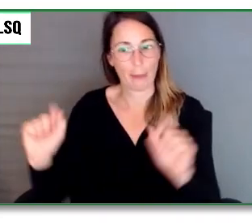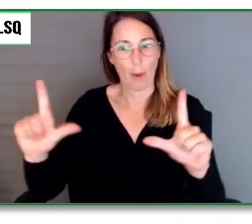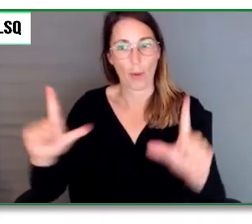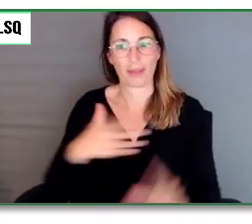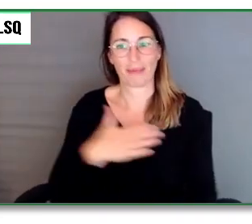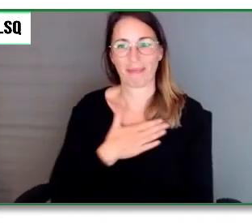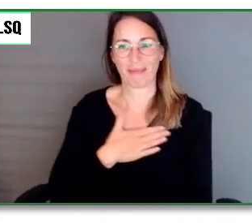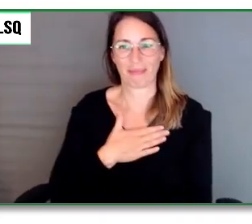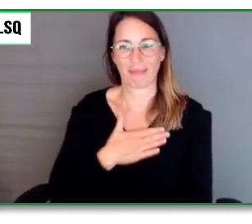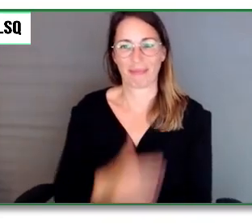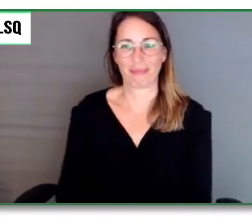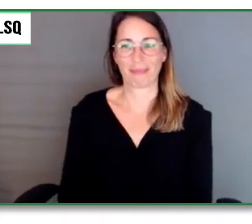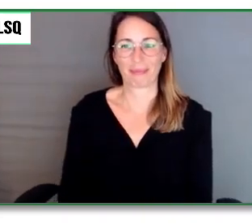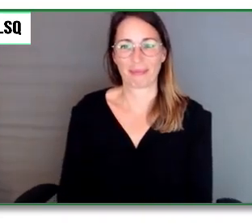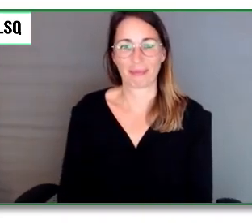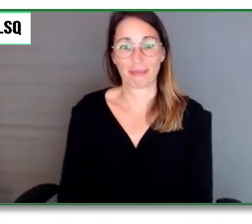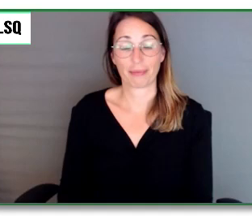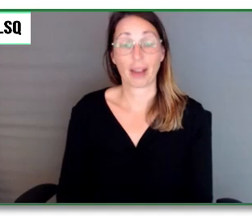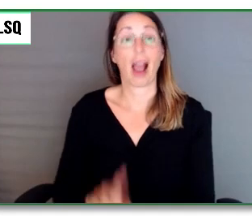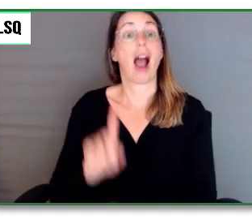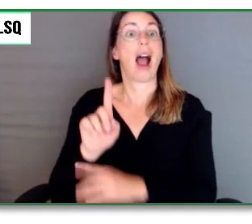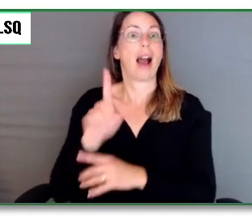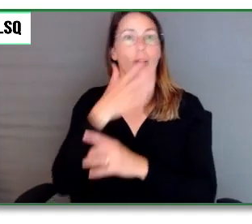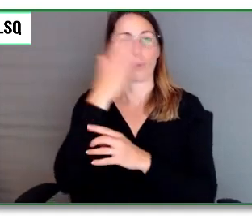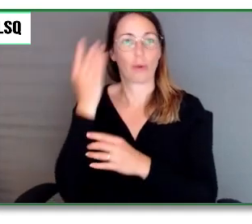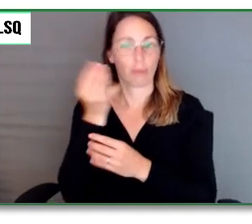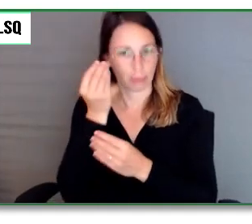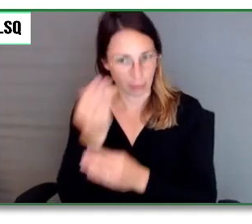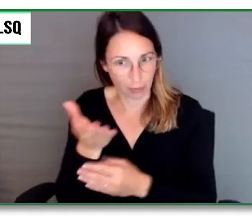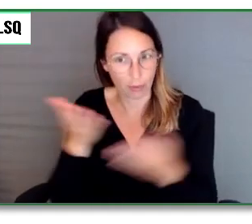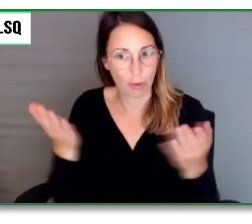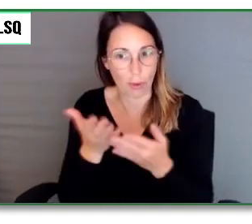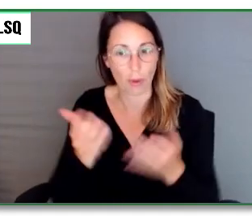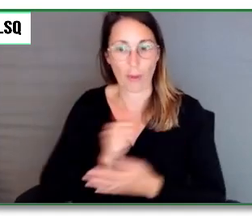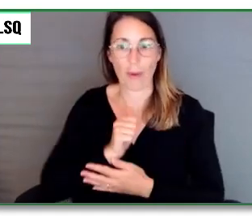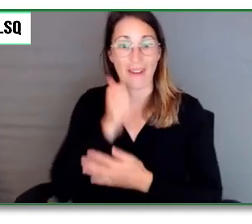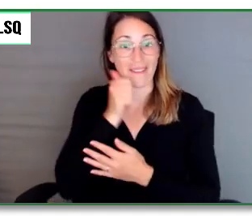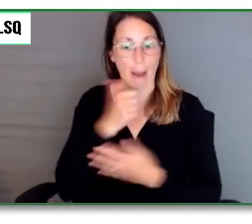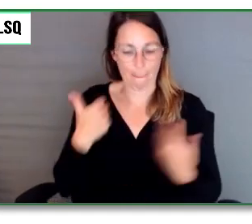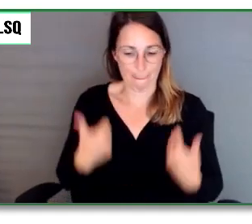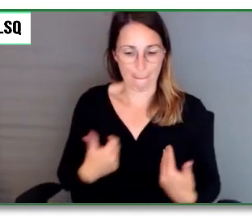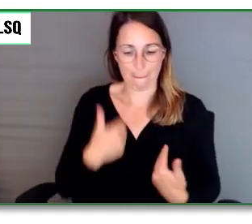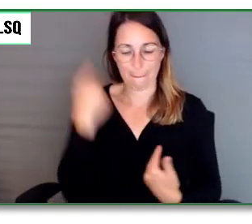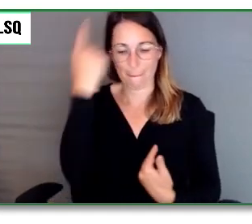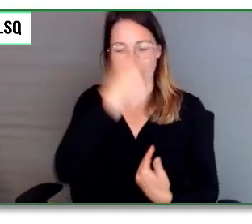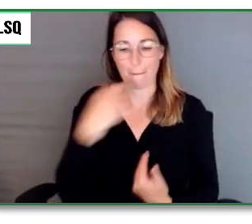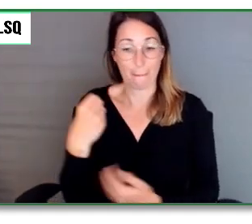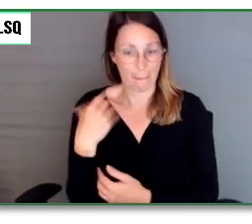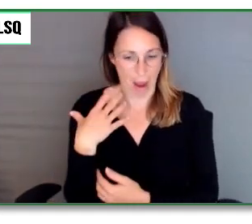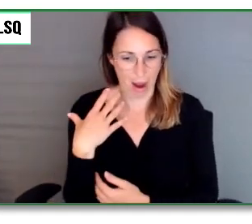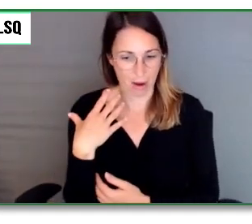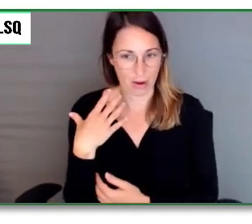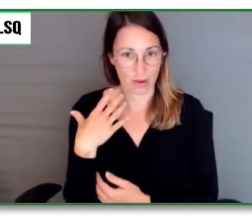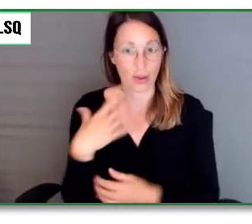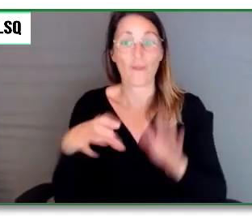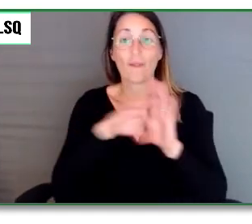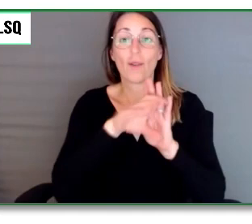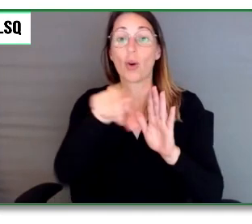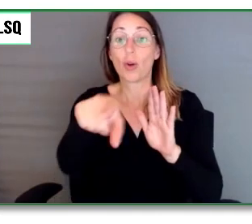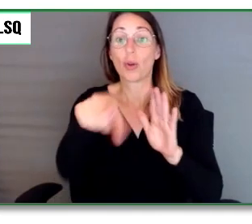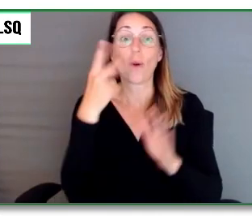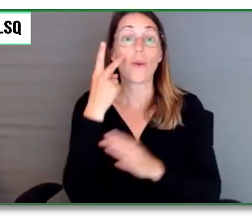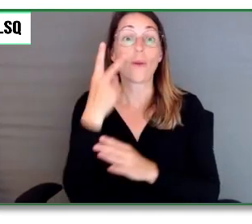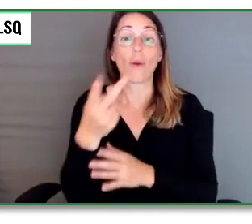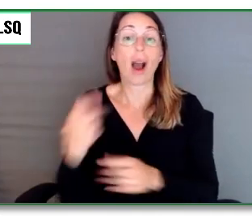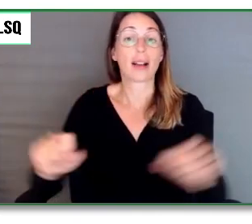J'ai oublié de dire que je suis une femme blanche. Sur la photo à l'acétate, on voit que j'ai des cheveux